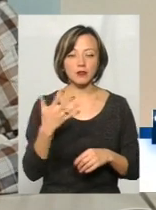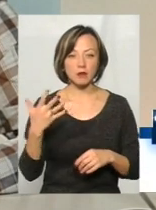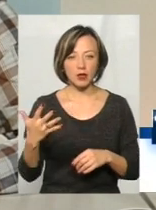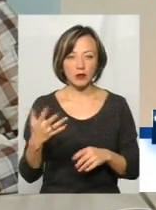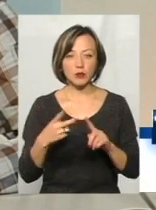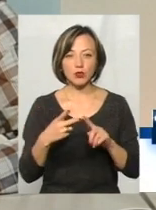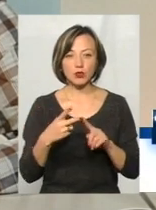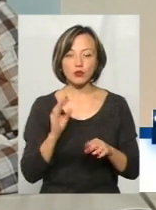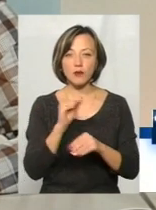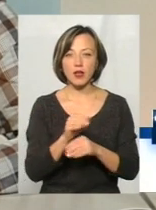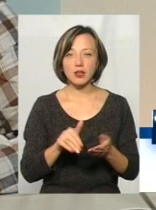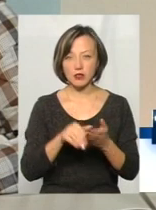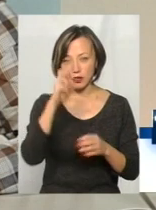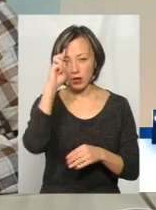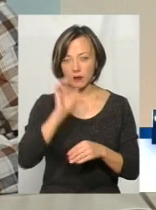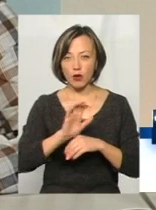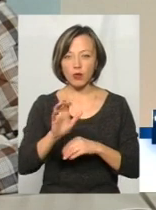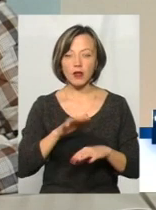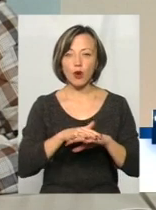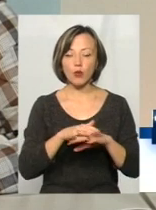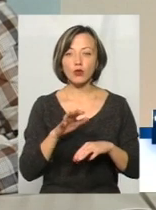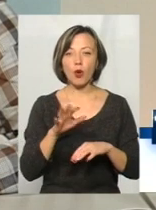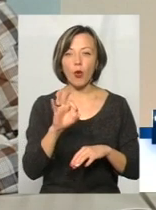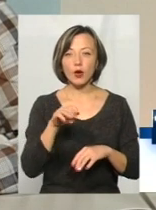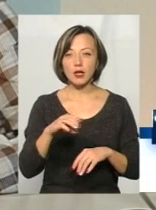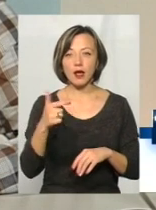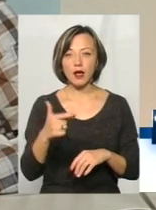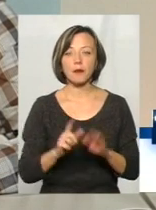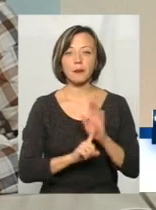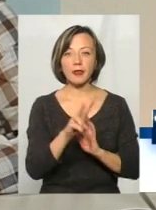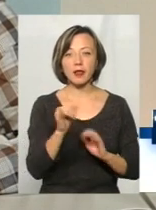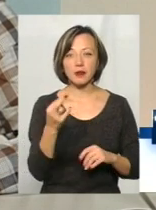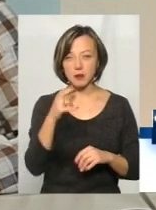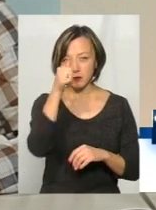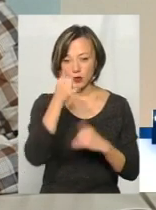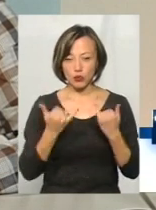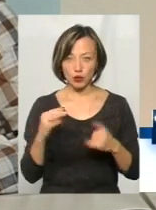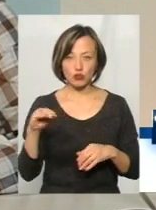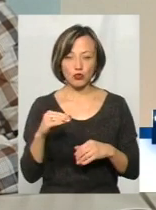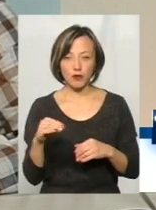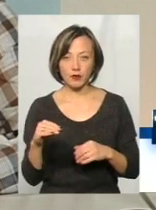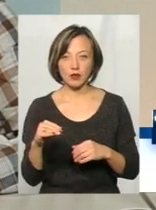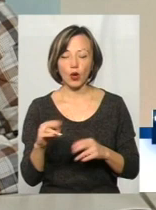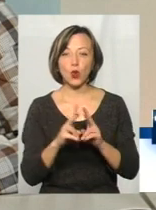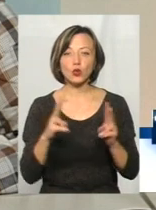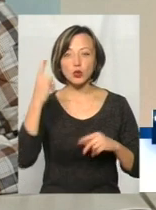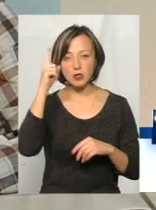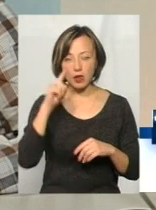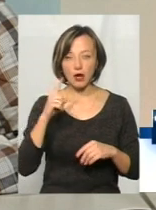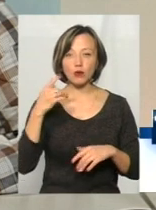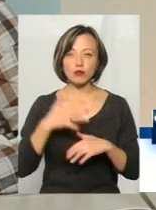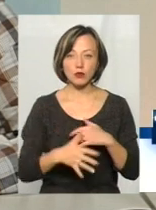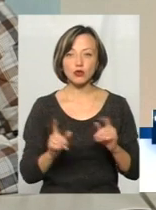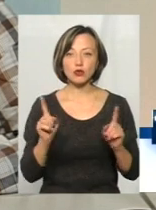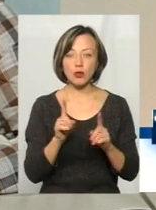По-друге, субвенція почала надходити на рахунки ОТГ з липня місяця. Сьогодні маємо жовтень. Хто знає, то розуміє,